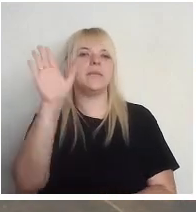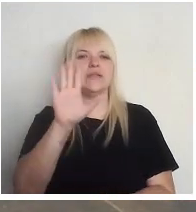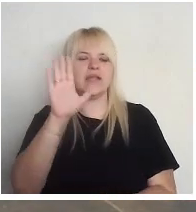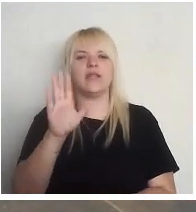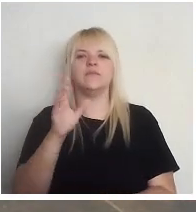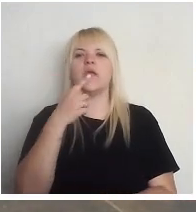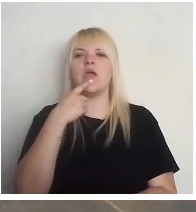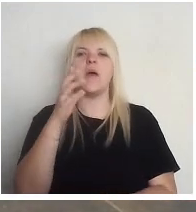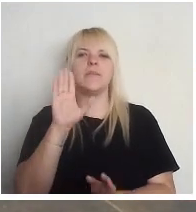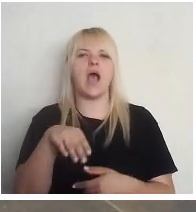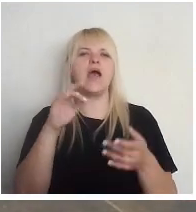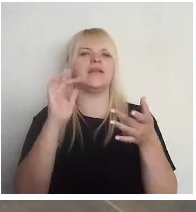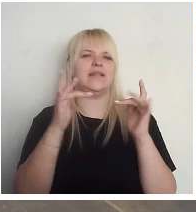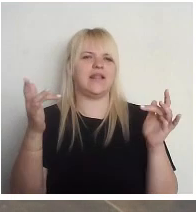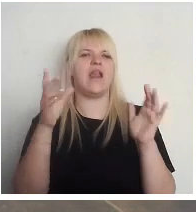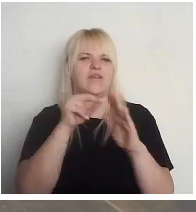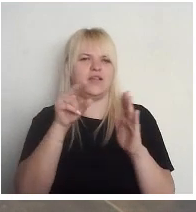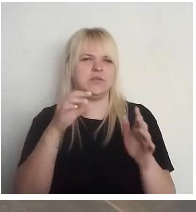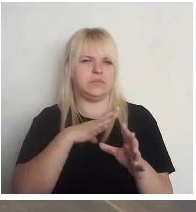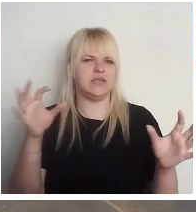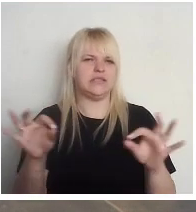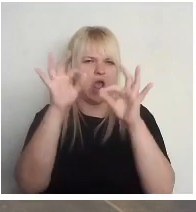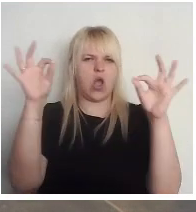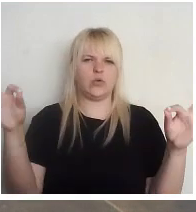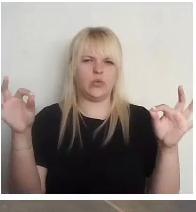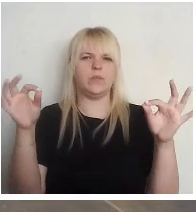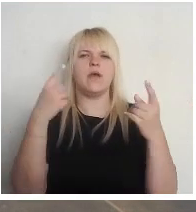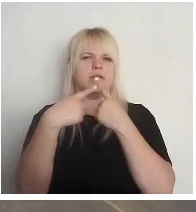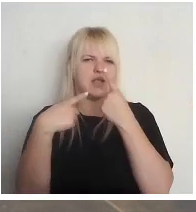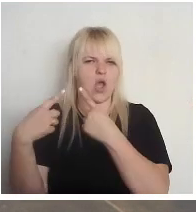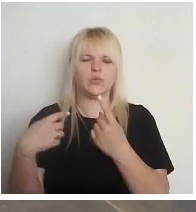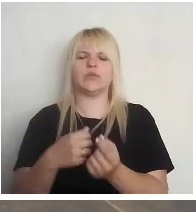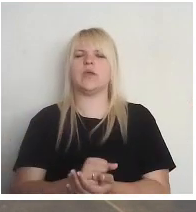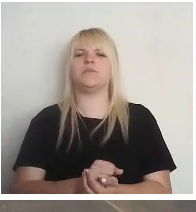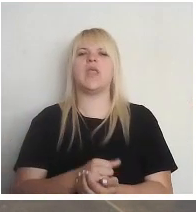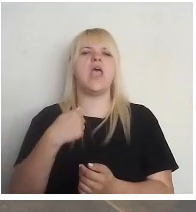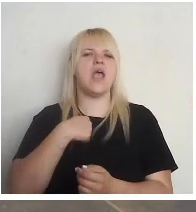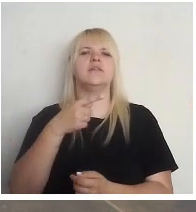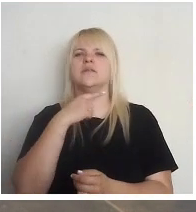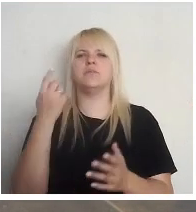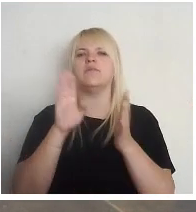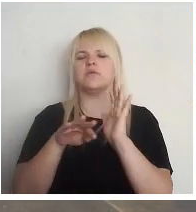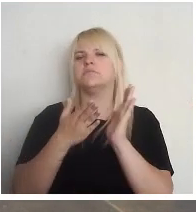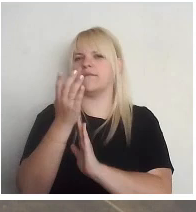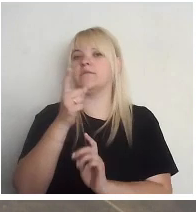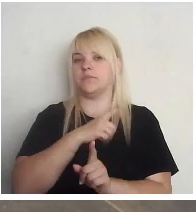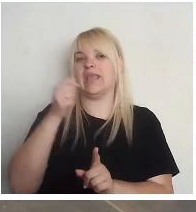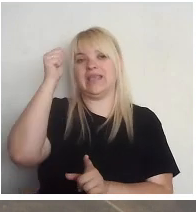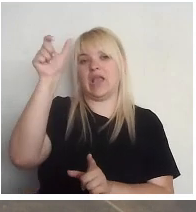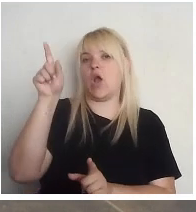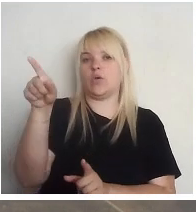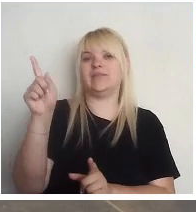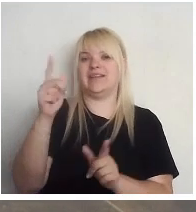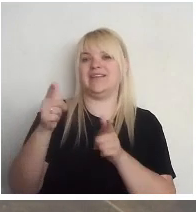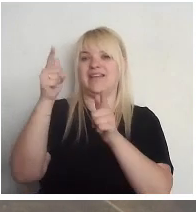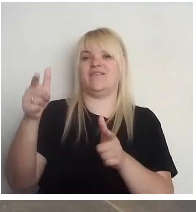elektroniskajām vēlēšanām sākumā bija saruna, un es gribēju pievērt uzmanību, ka Igaunijā tas, kas ir ievēsts, tā